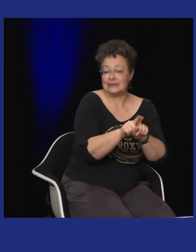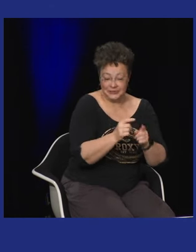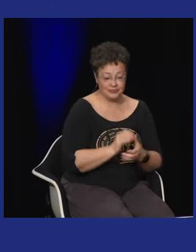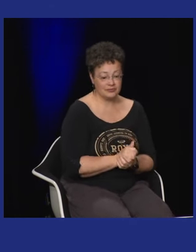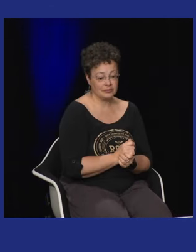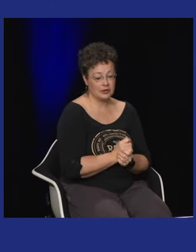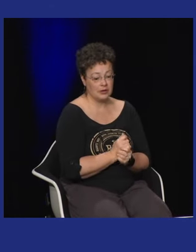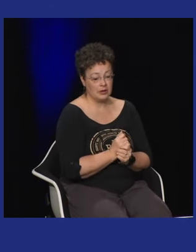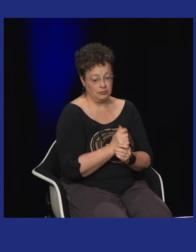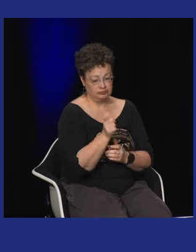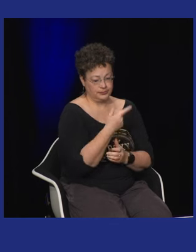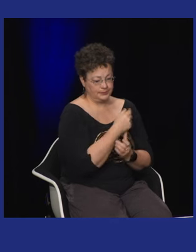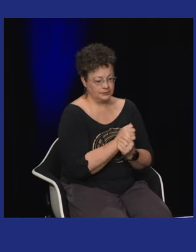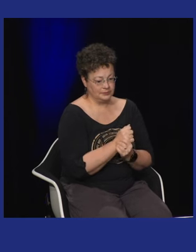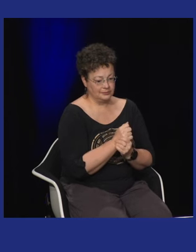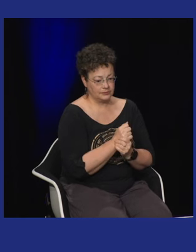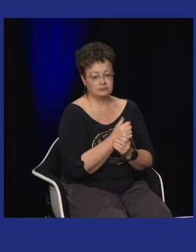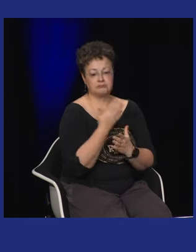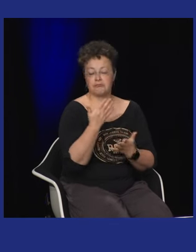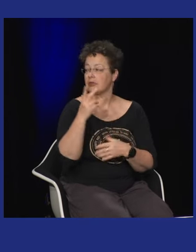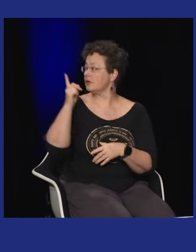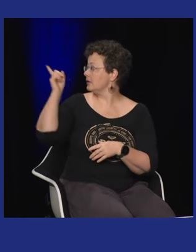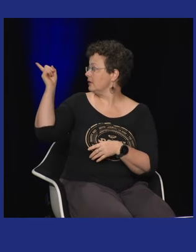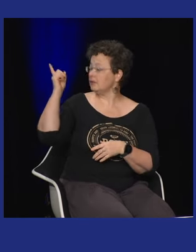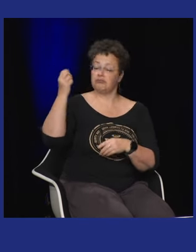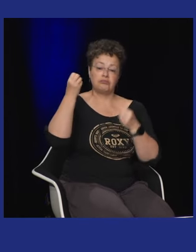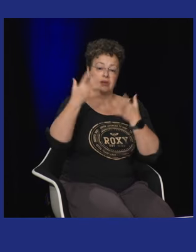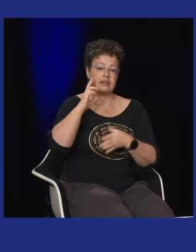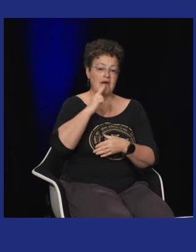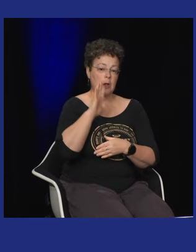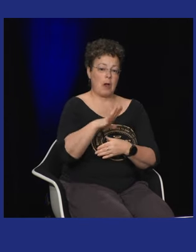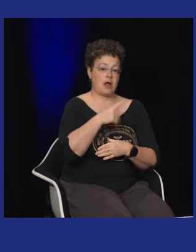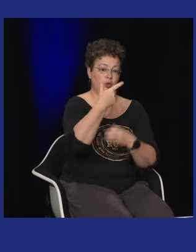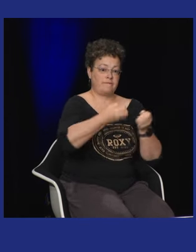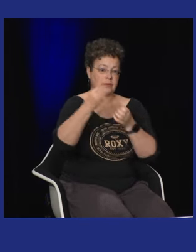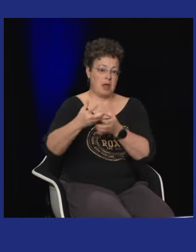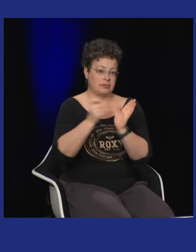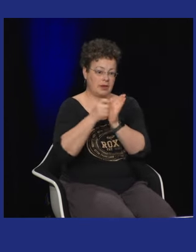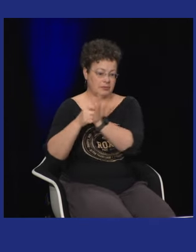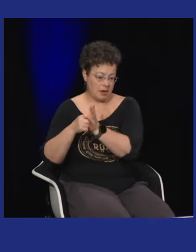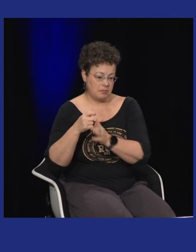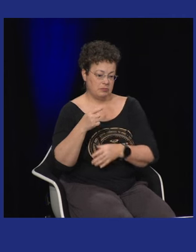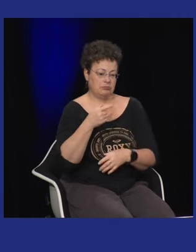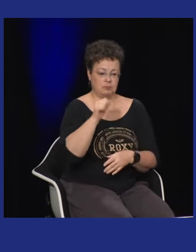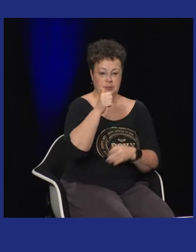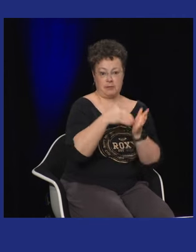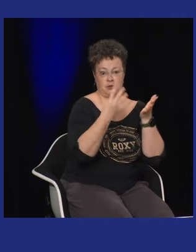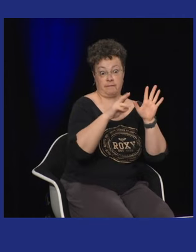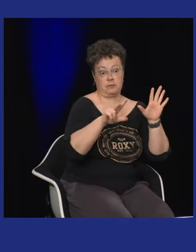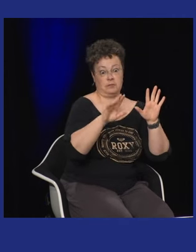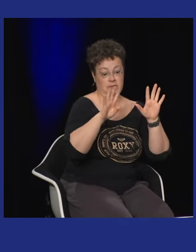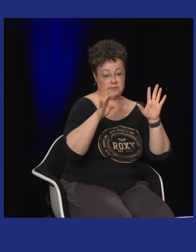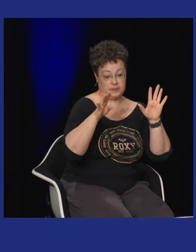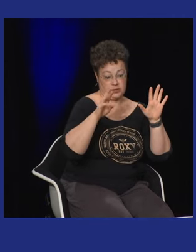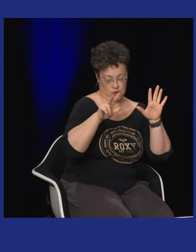l'art sourd il y avait aussi des particularités comme chez les entendants il peut y avoir la musique l'écriture et bien chez les sourds aussi donc il y a deux événements